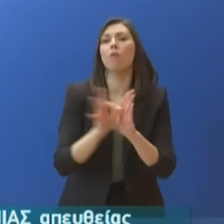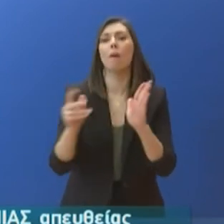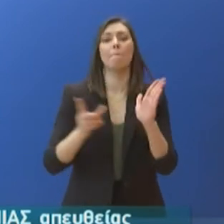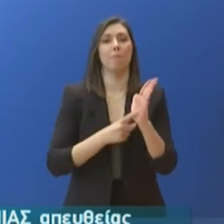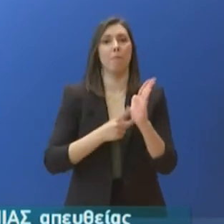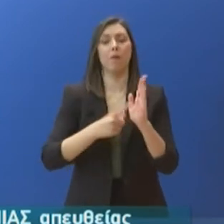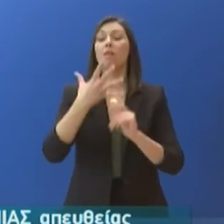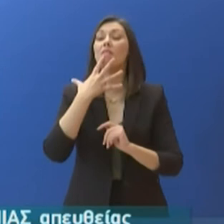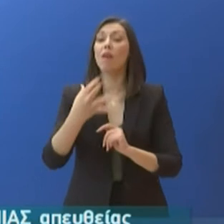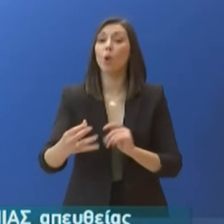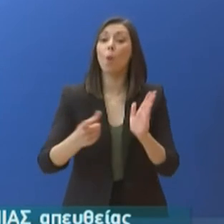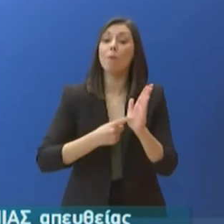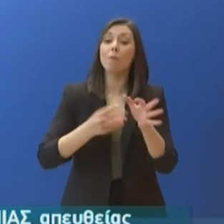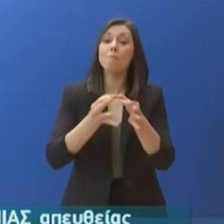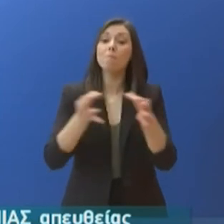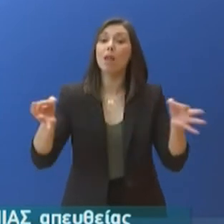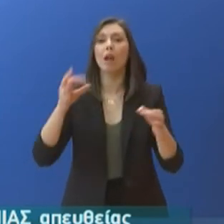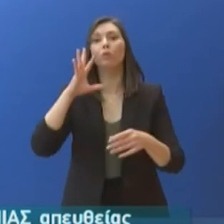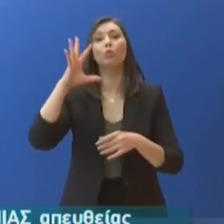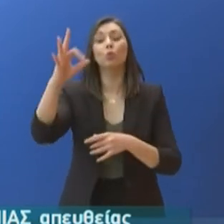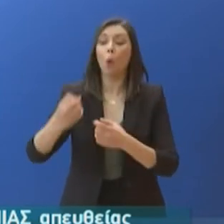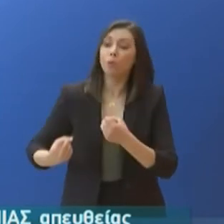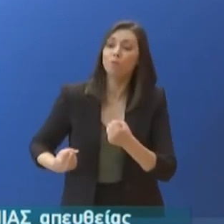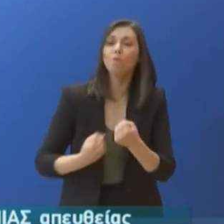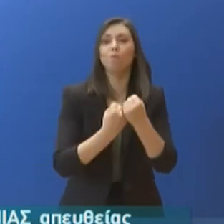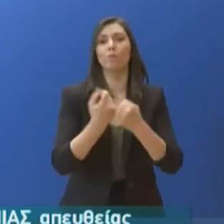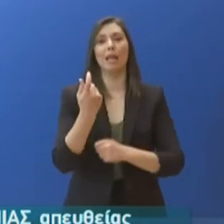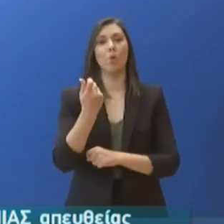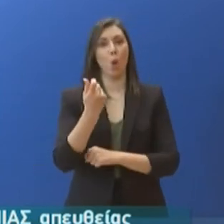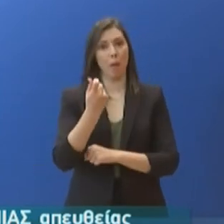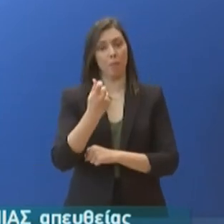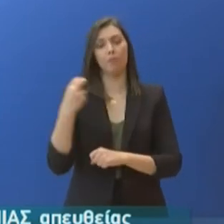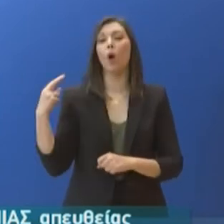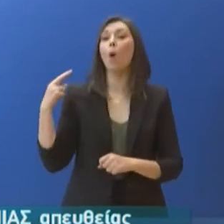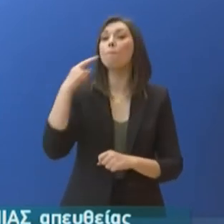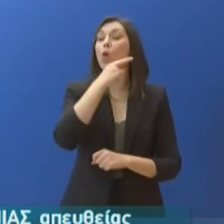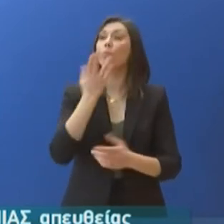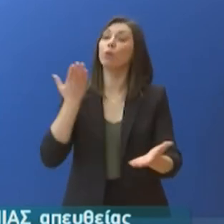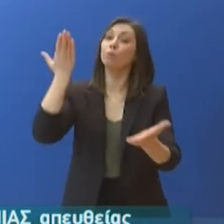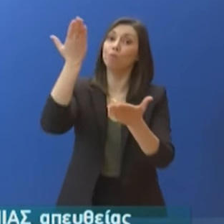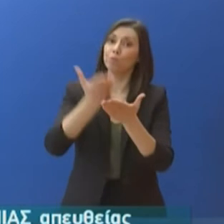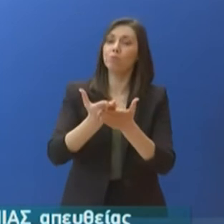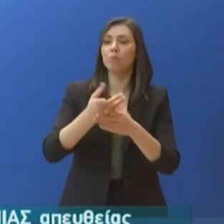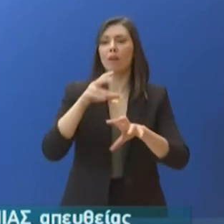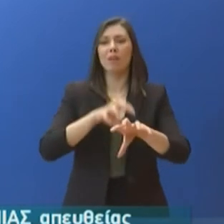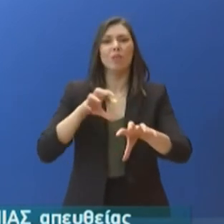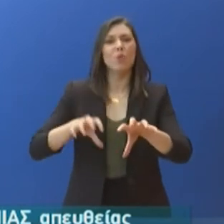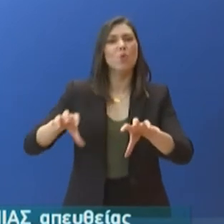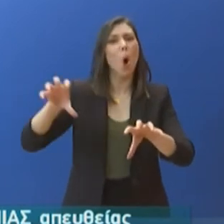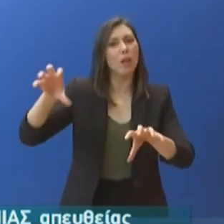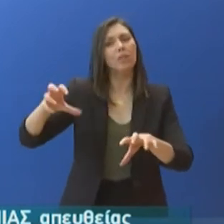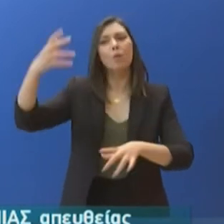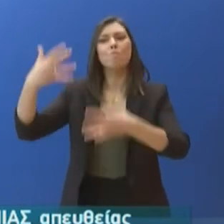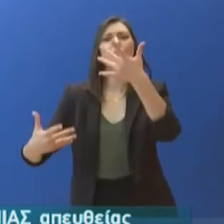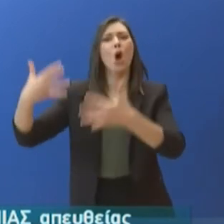οικονομικής δραστηριότητας που πλήττεται. Πρότεινε να εξαιρεθεί το κόστος των μέτρων αυτών από τους δημοσιονομικούς στόχους των κρατών μελών, όπως